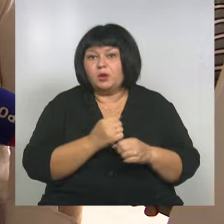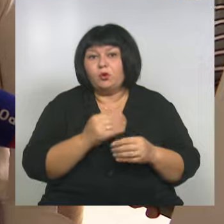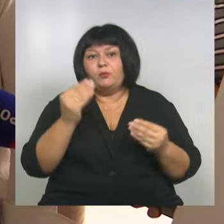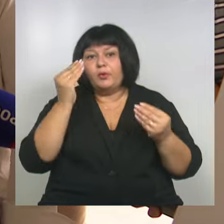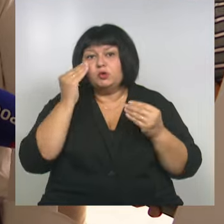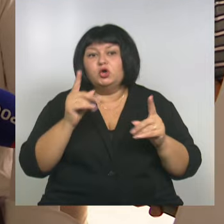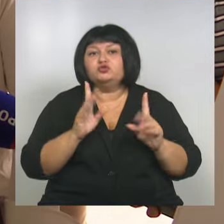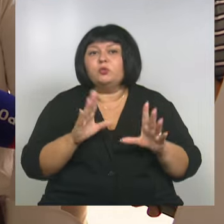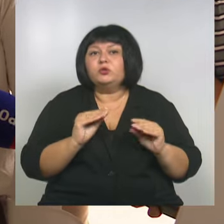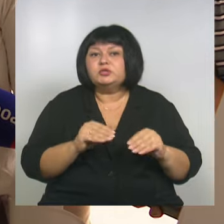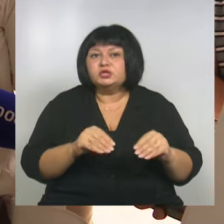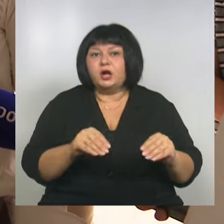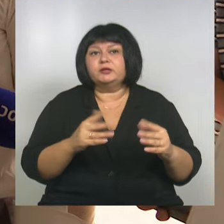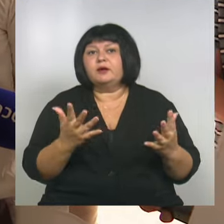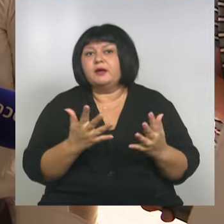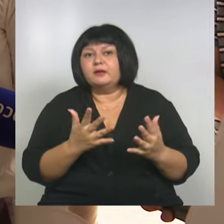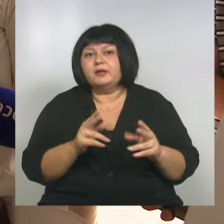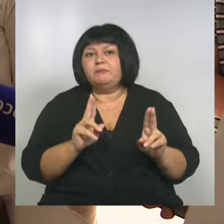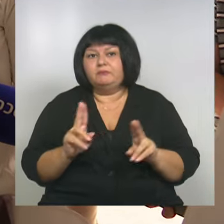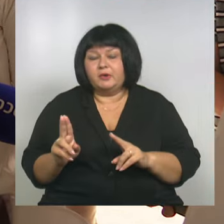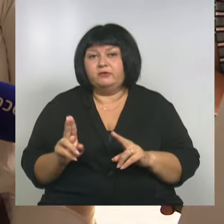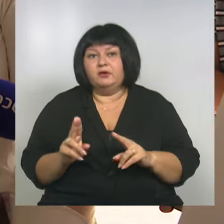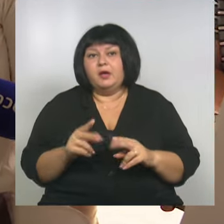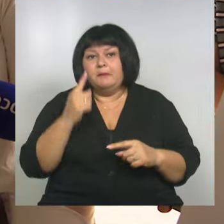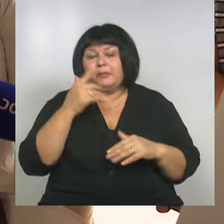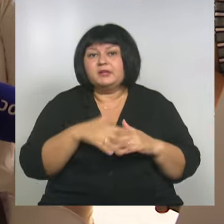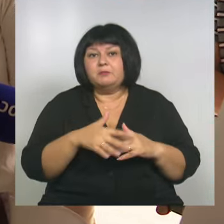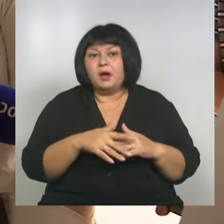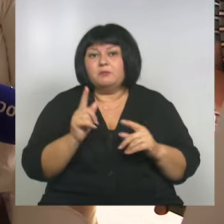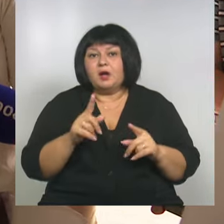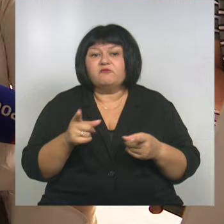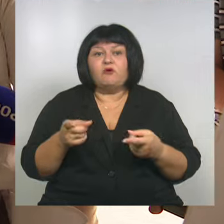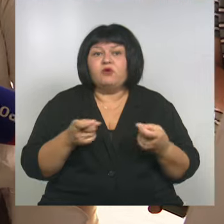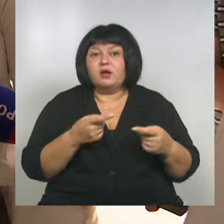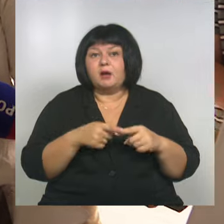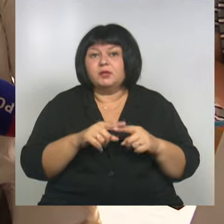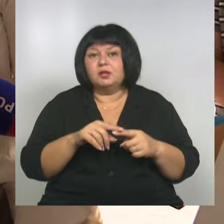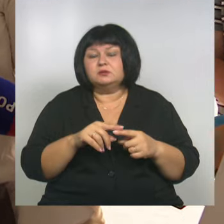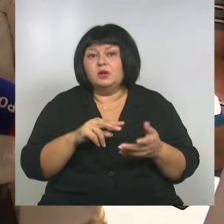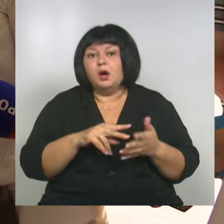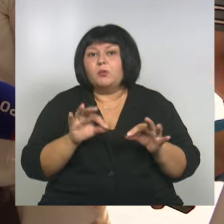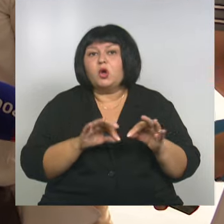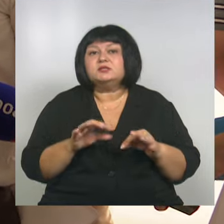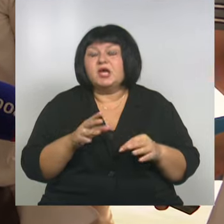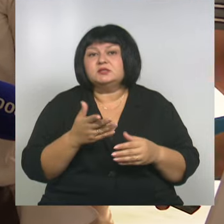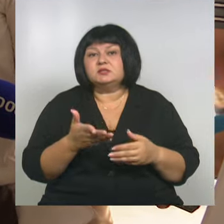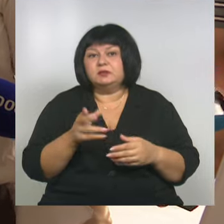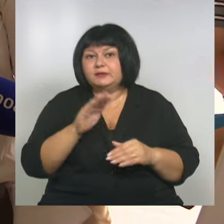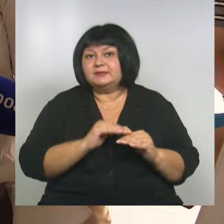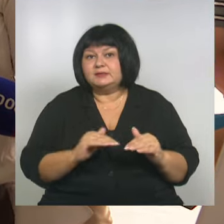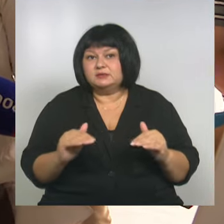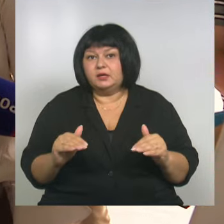того, что сажаем, как сажаем, правильный пожирный. Так понимаем, как вовлекаем этот процесс образовательных детей. Но все-таки